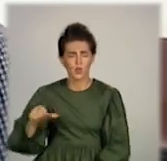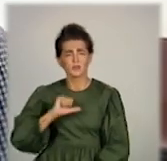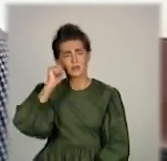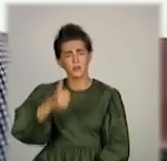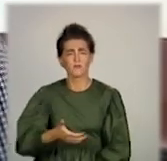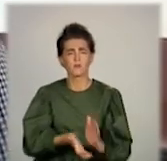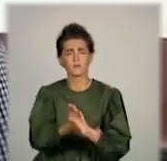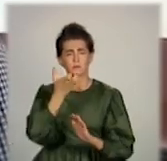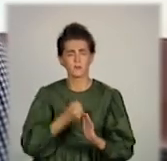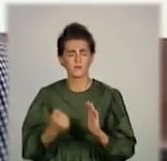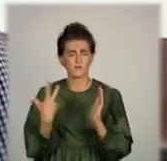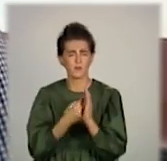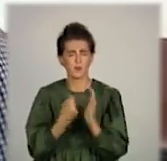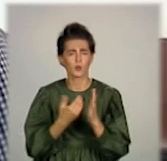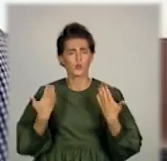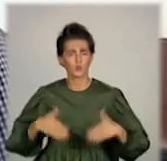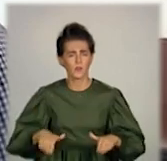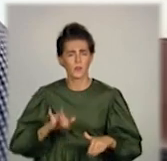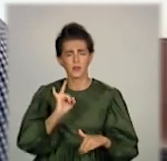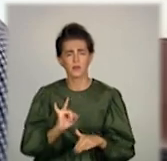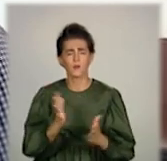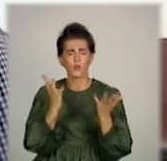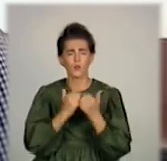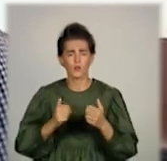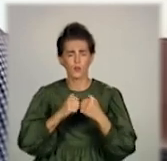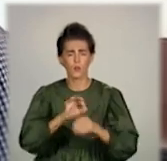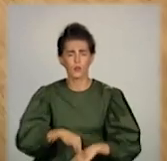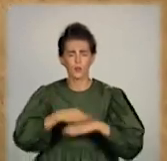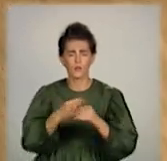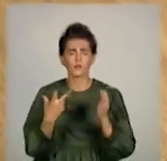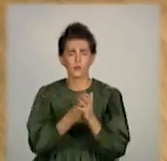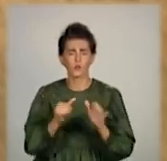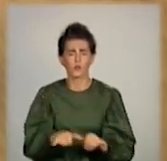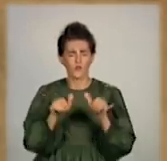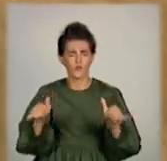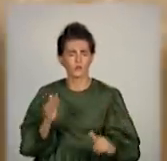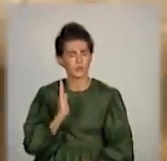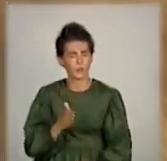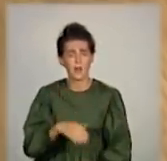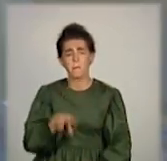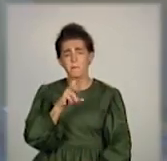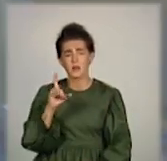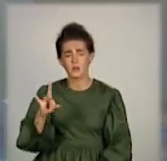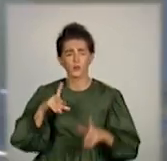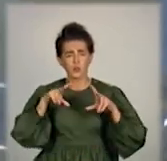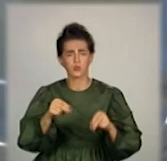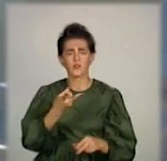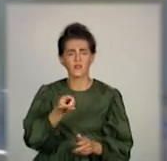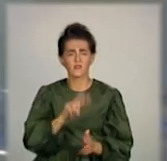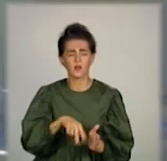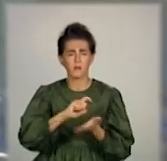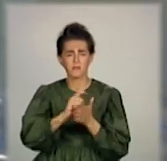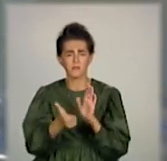отримаємо цю вакцину, і кількість проведених щеплень ще збільшиться. Мер міста обіцяє, обидва кабінети